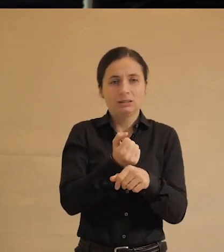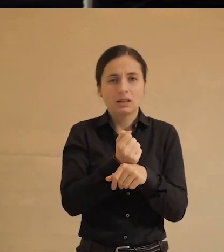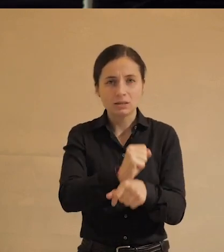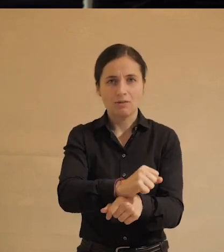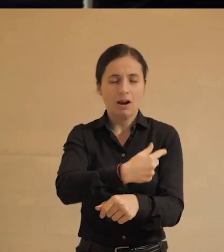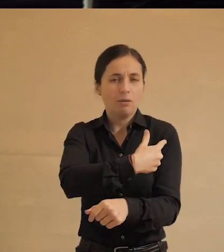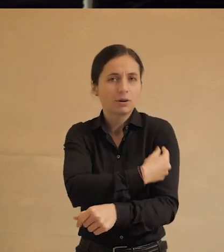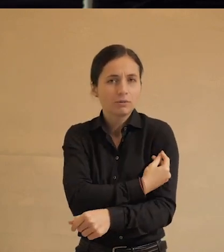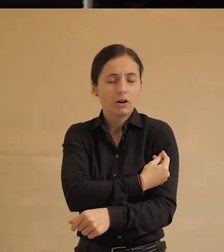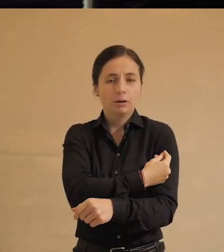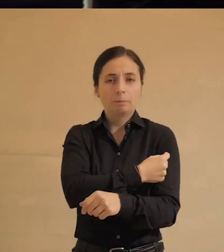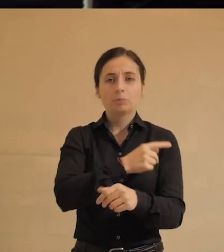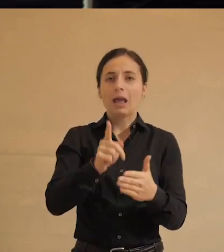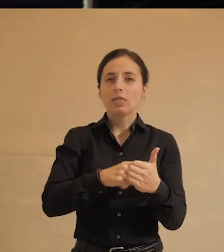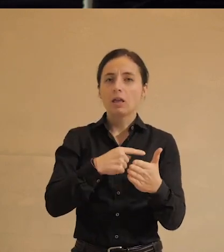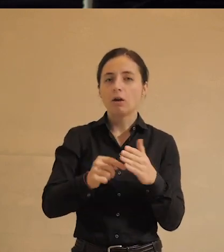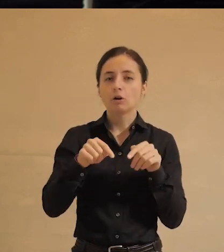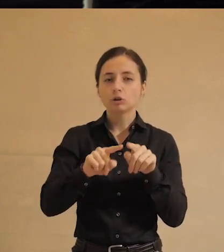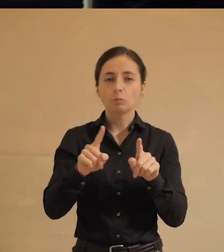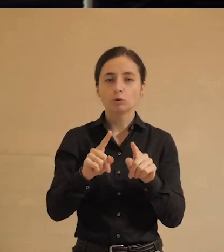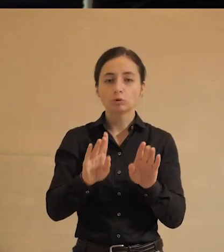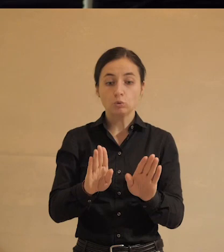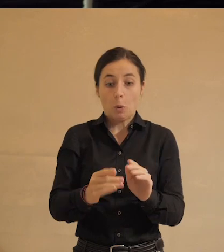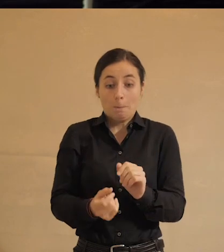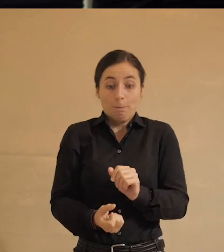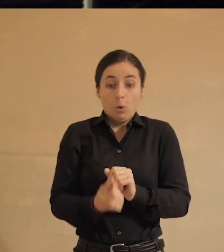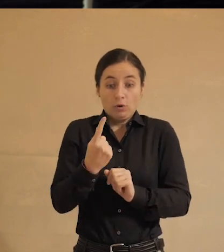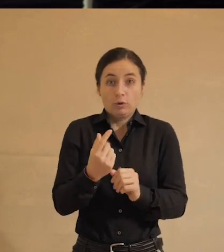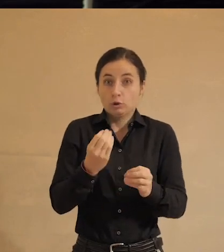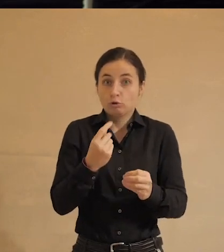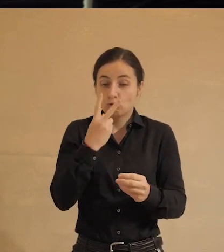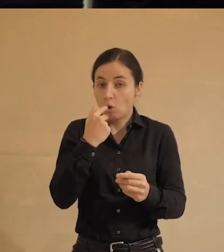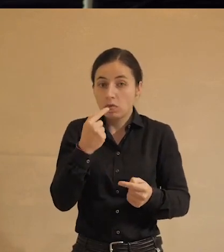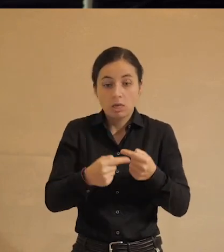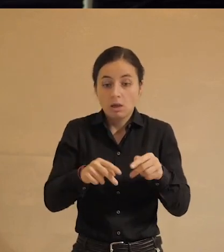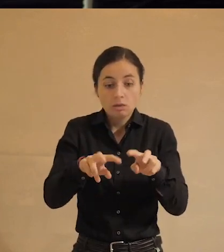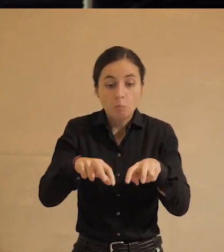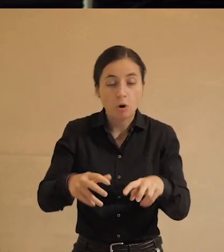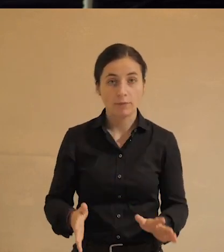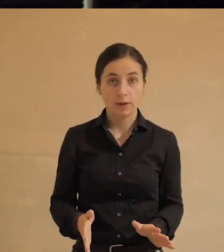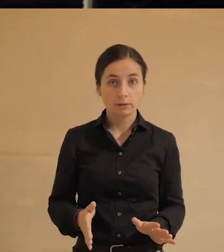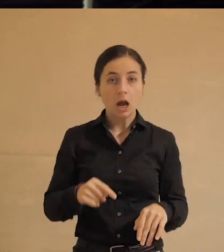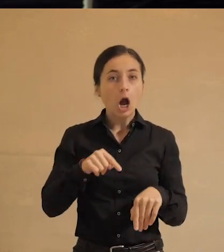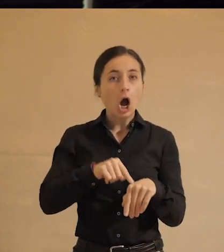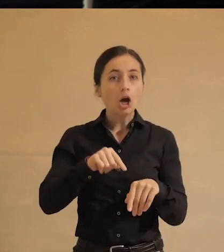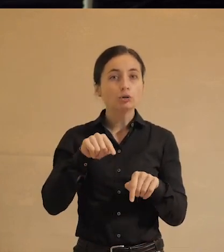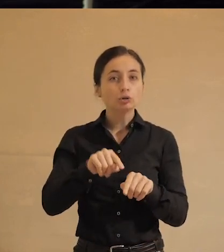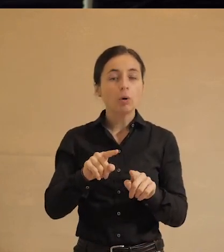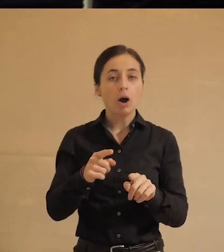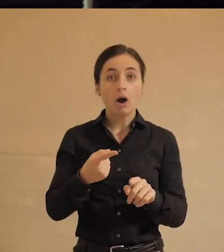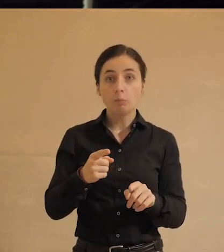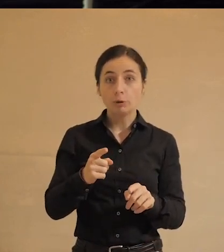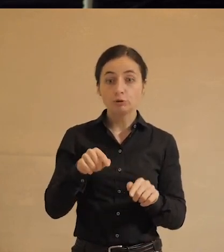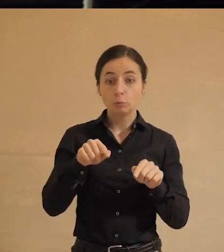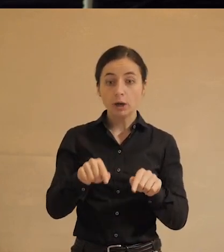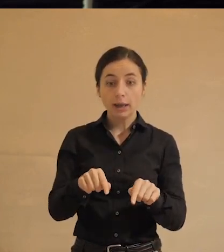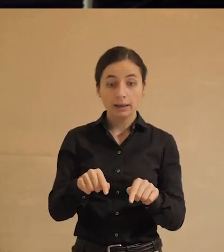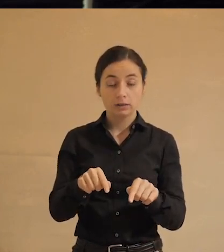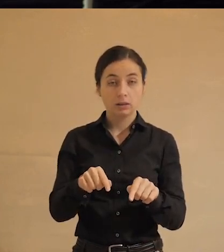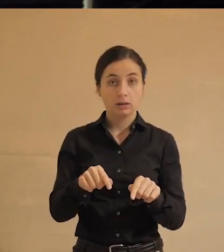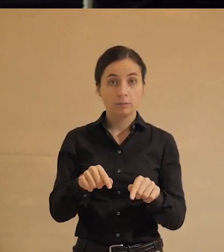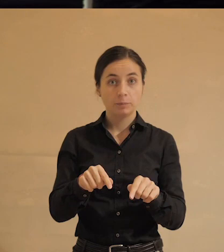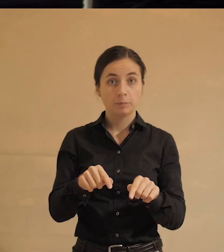прививали, недоверие к тому, что только что появилось и еще не проверено, ощущение того, что почему эти самые